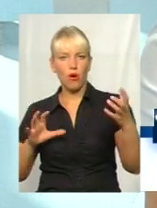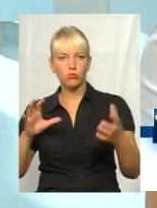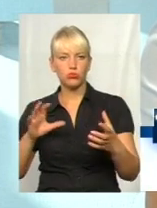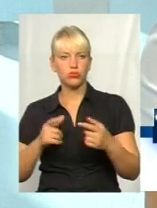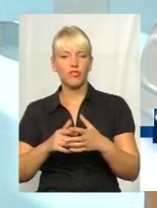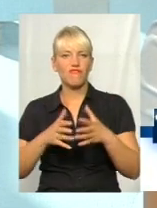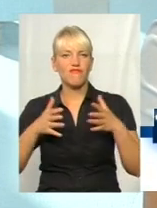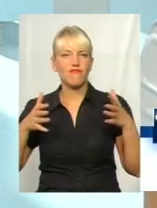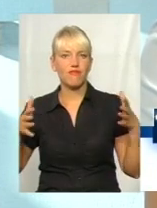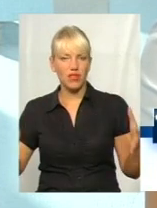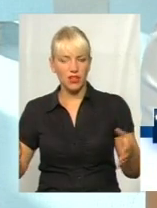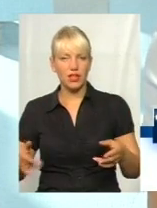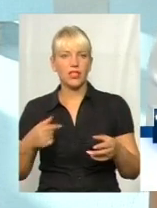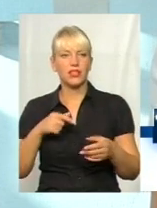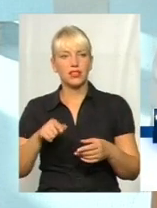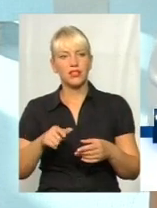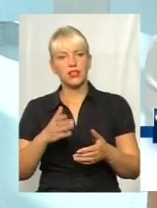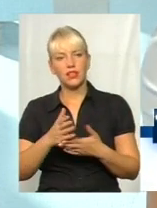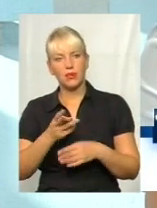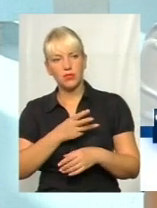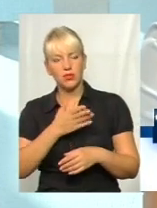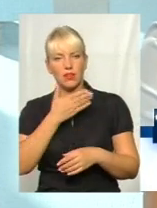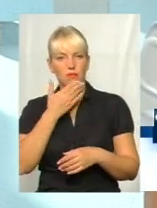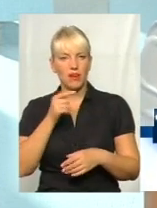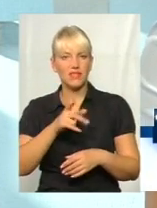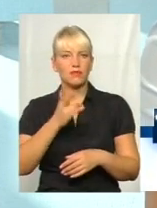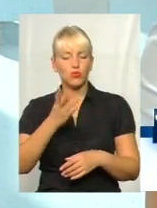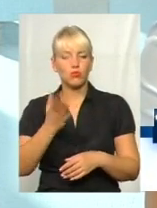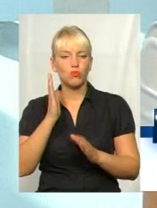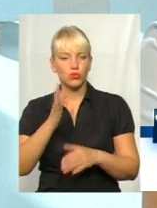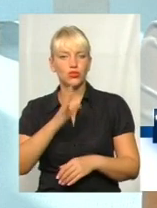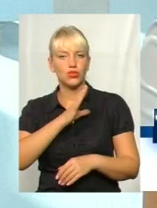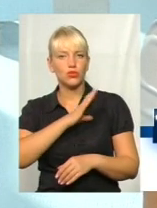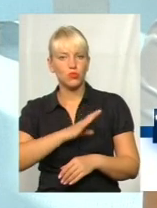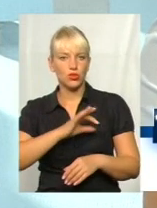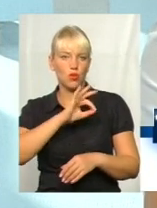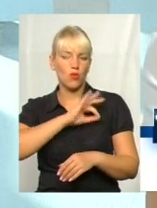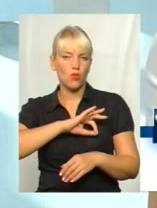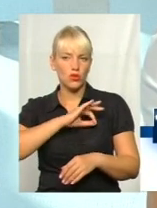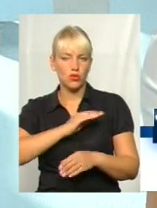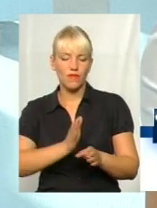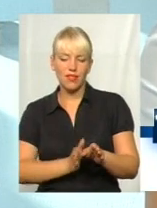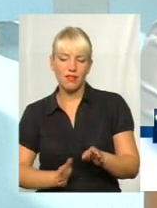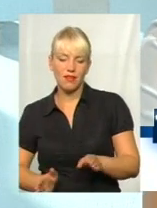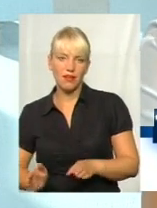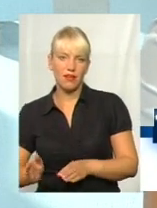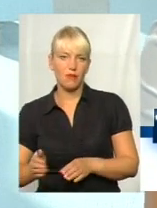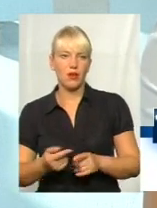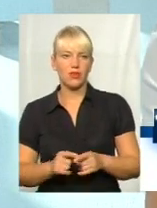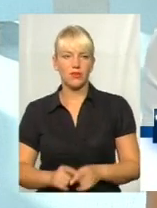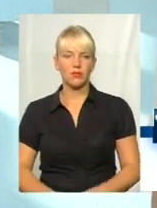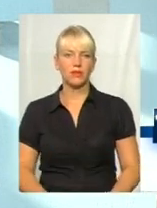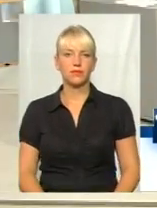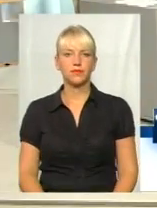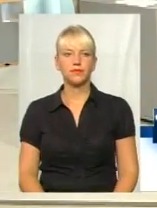чи є бажання, чи нема, він буде змушений користуватися карманами, тому що посереді вулиці він вже не зупиниться просто